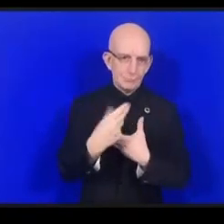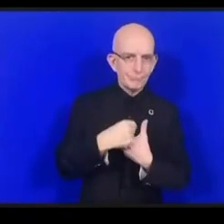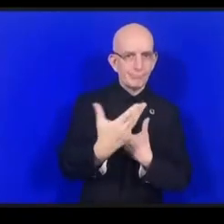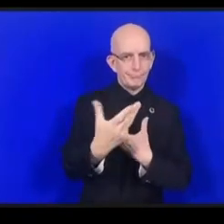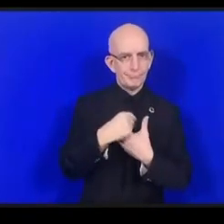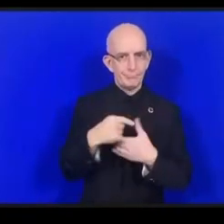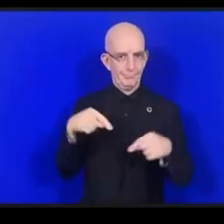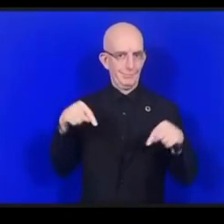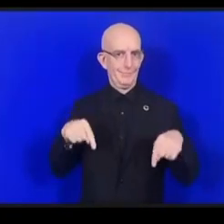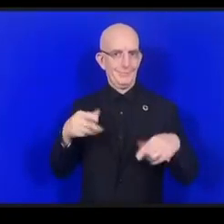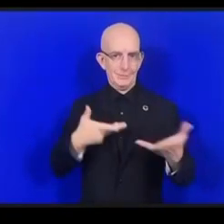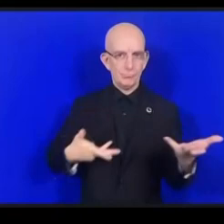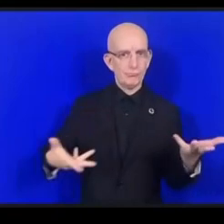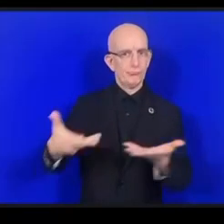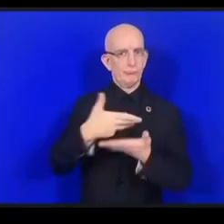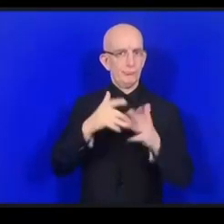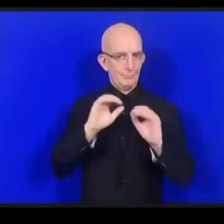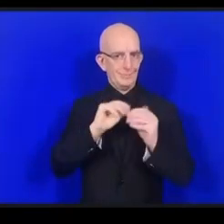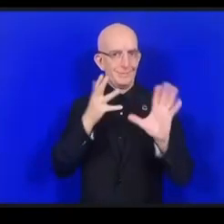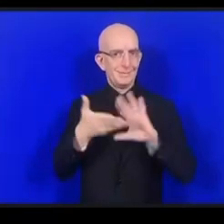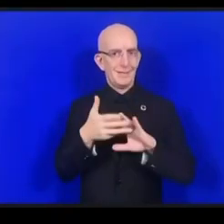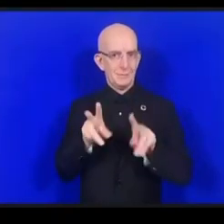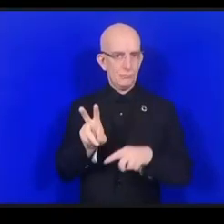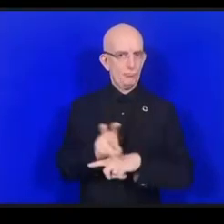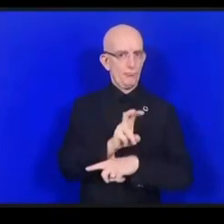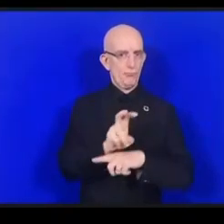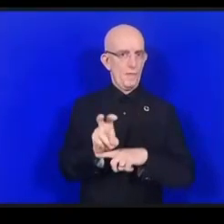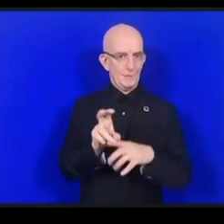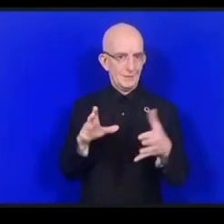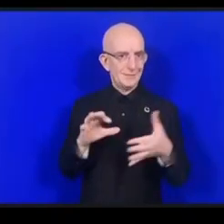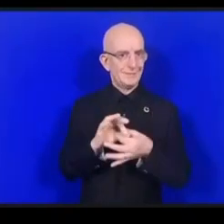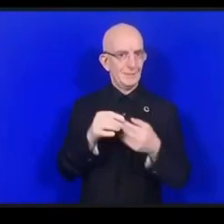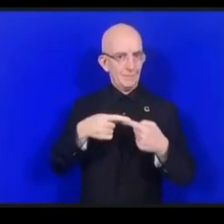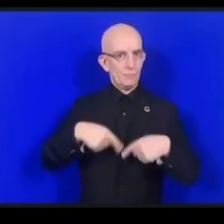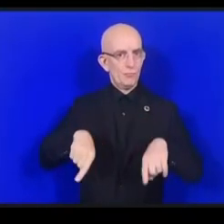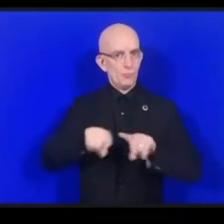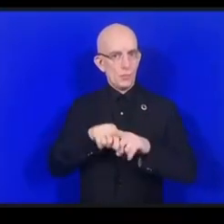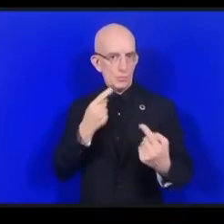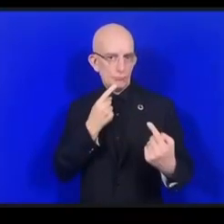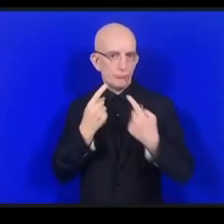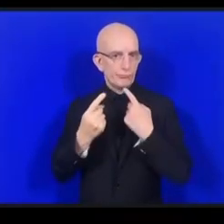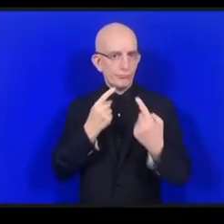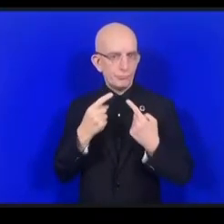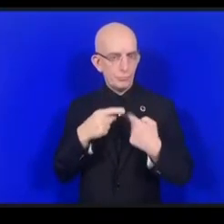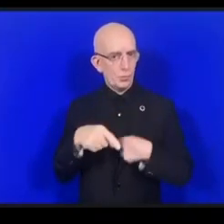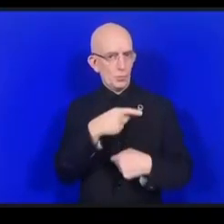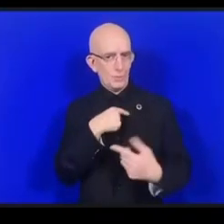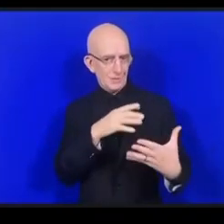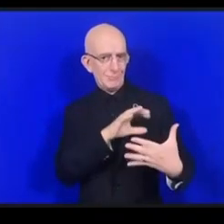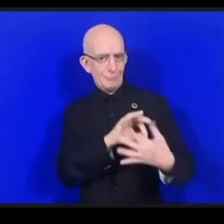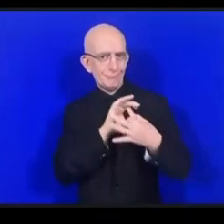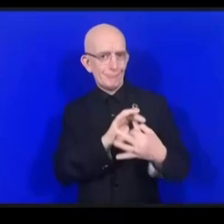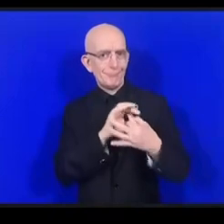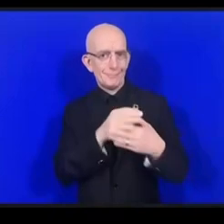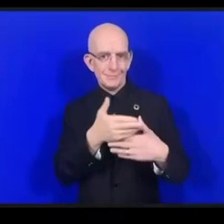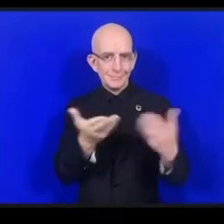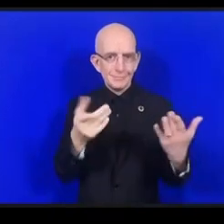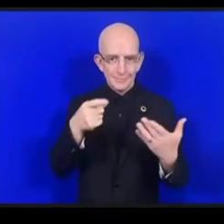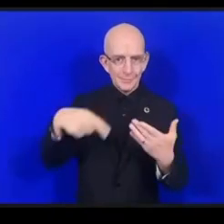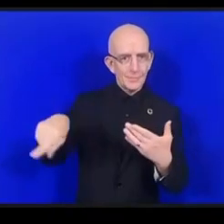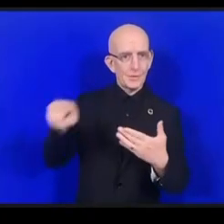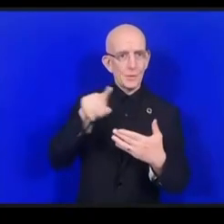YCIG وأنا أتفاعل بصورة كبيرة من أجل تمكين الشباب